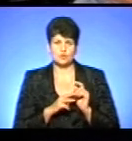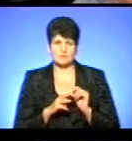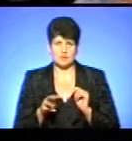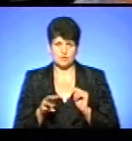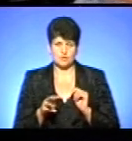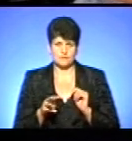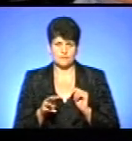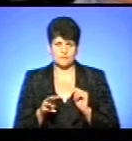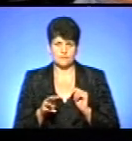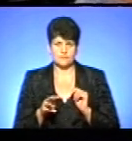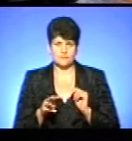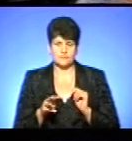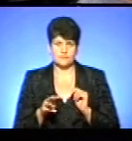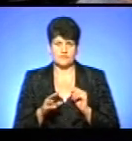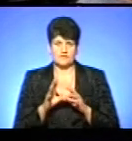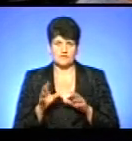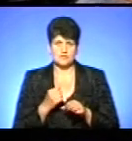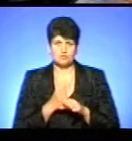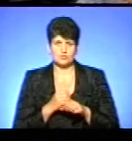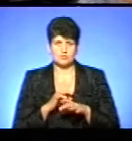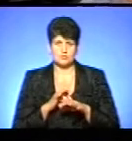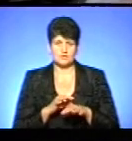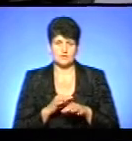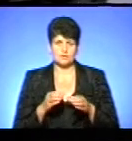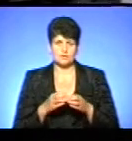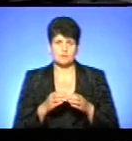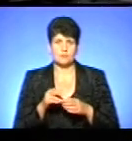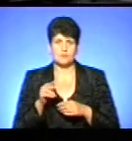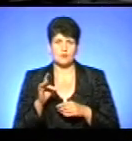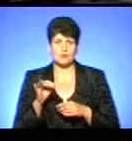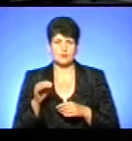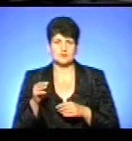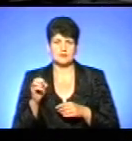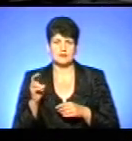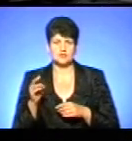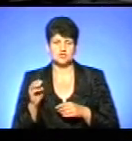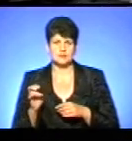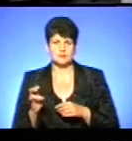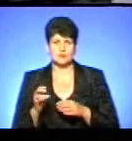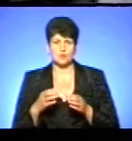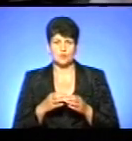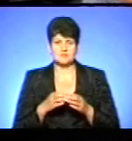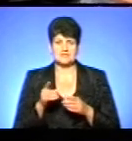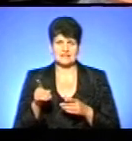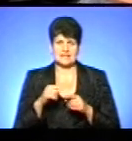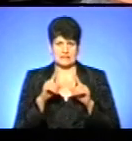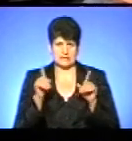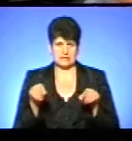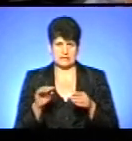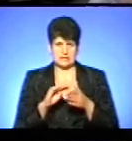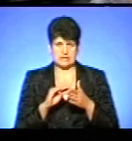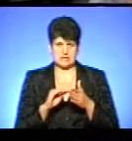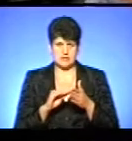всі роботи провела компанія Protection Group. І за їхнію, як декларацією про те, що